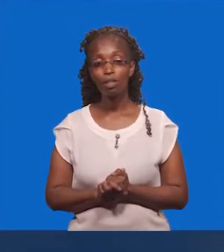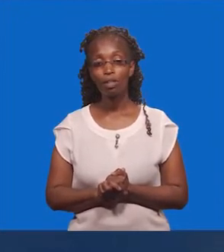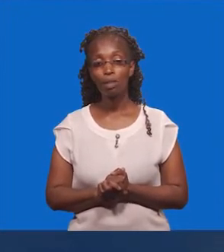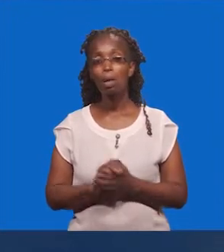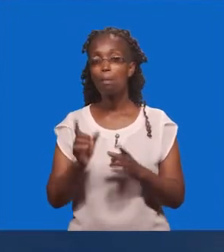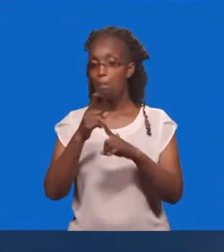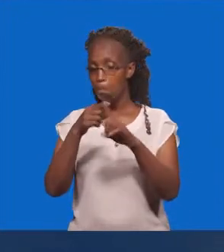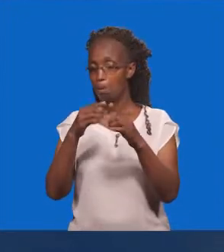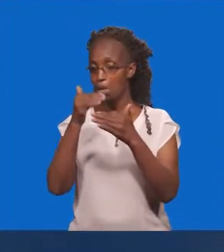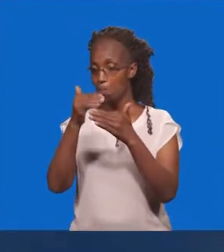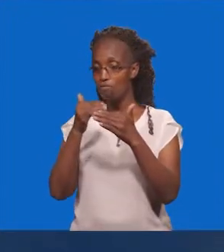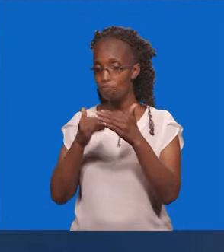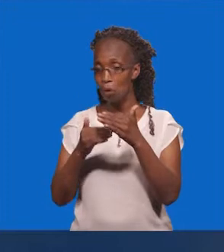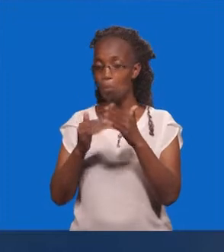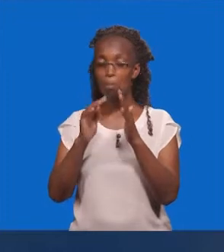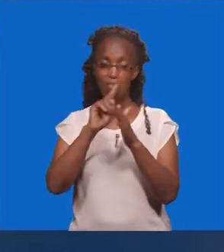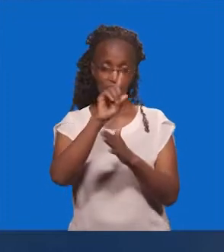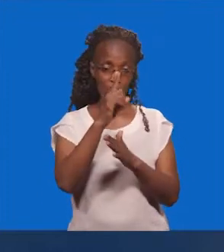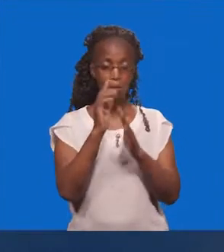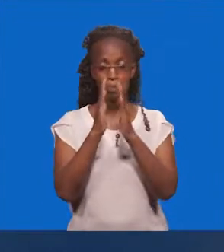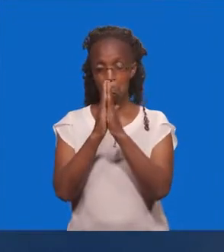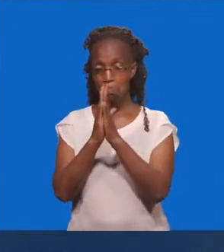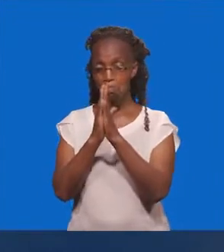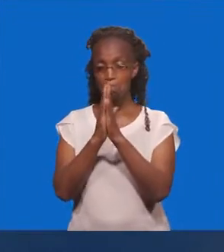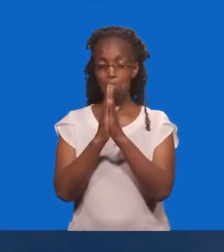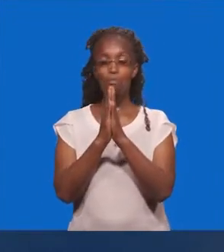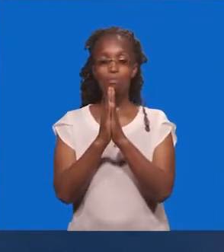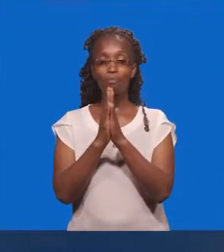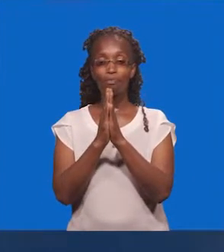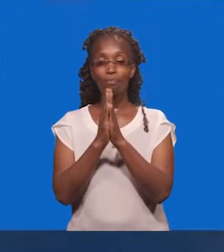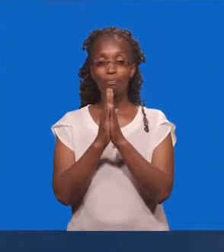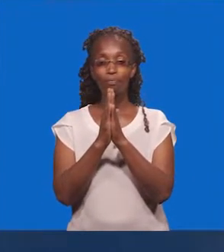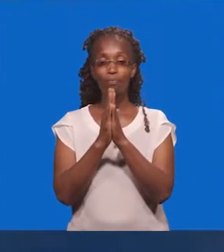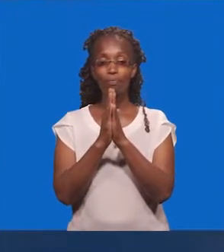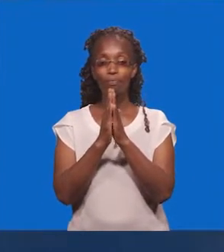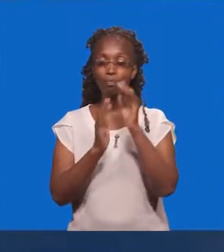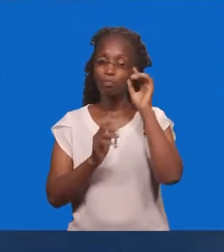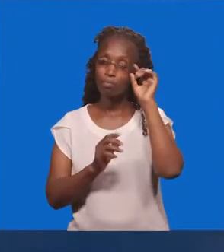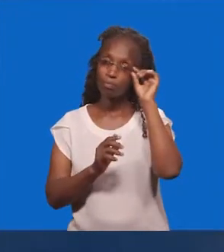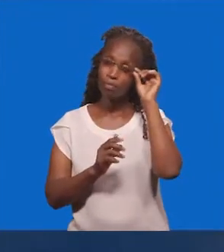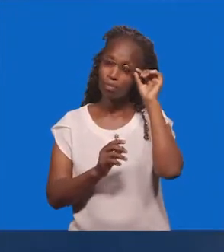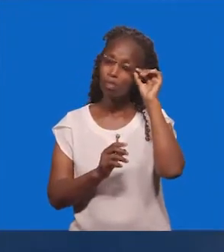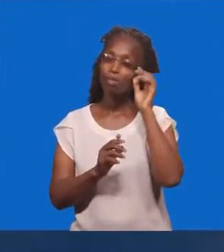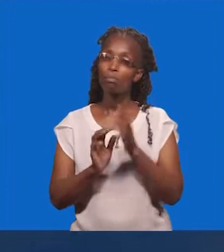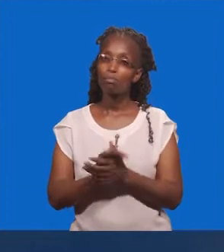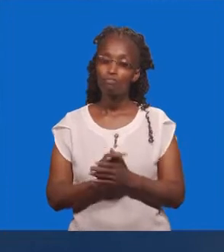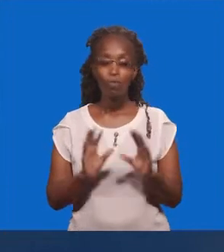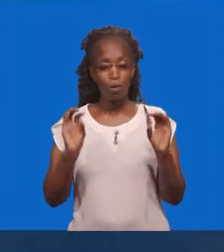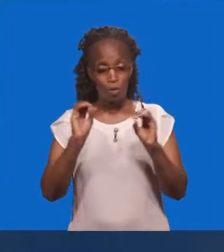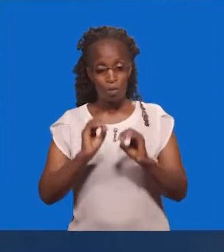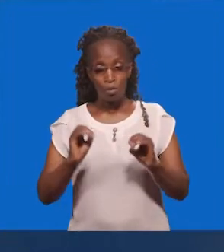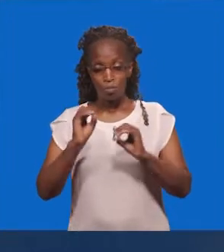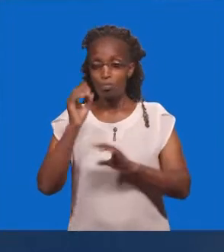Basi, kabla ya pale, ni na kuomba tuweze kuomba pamoja Na tuombe Baba,